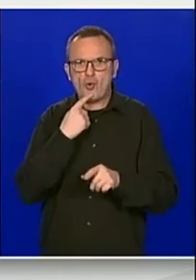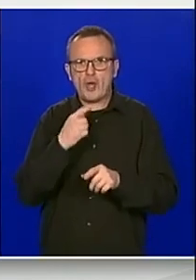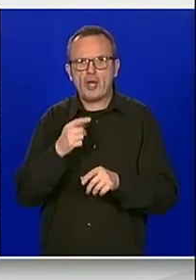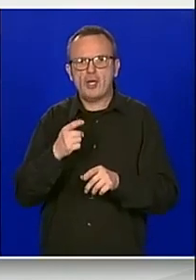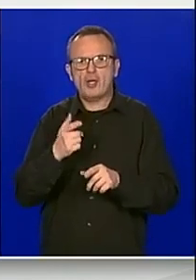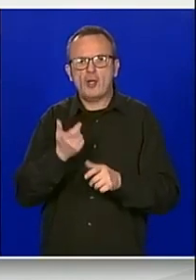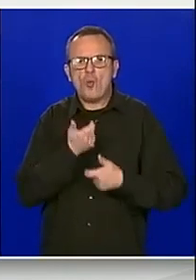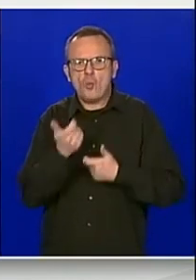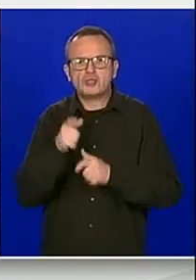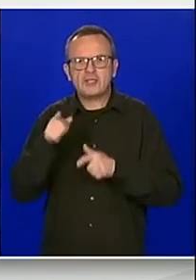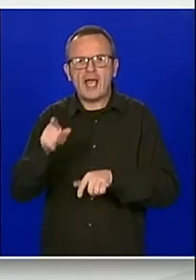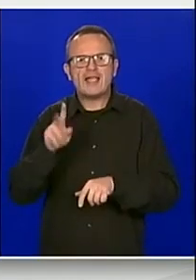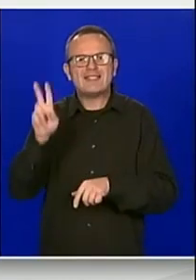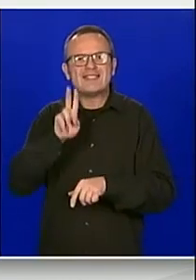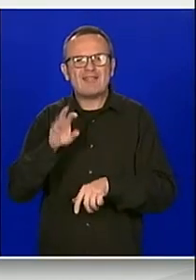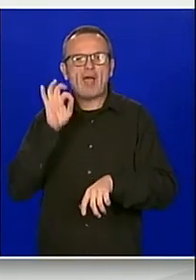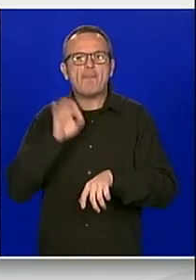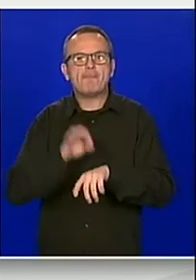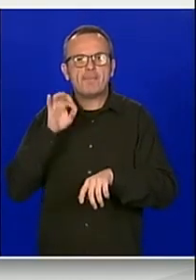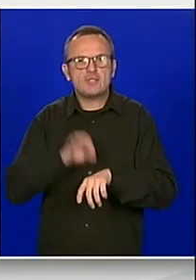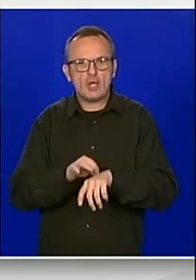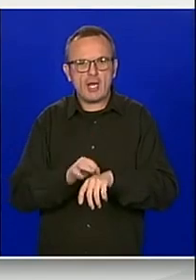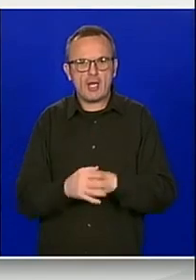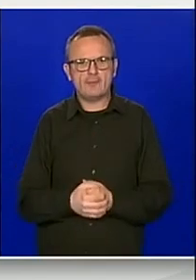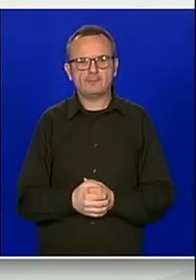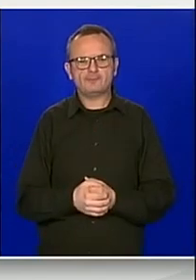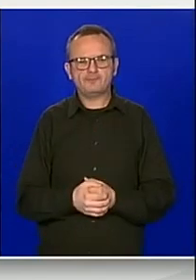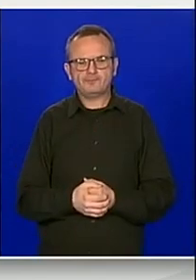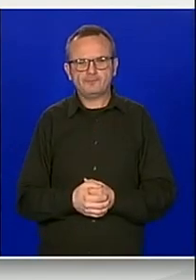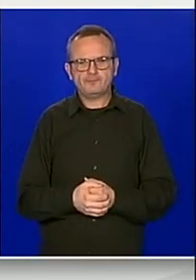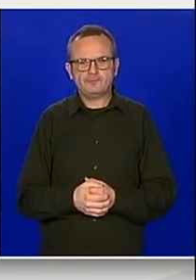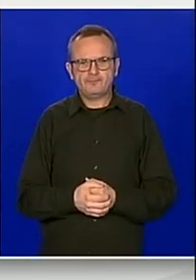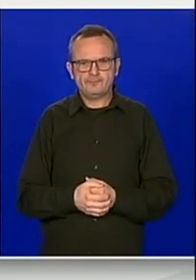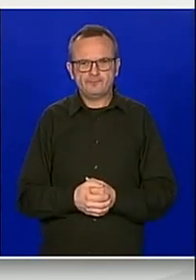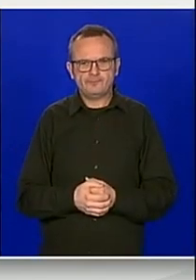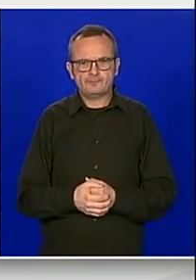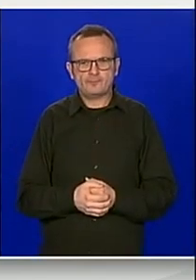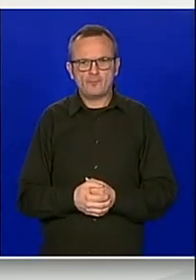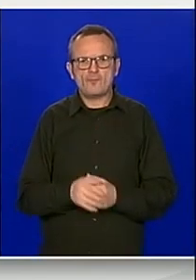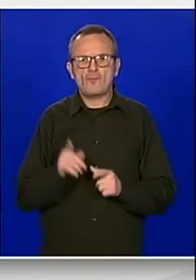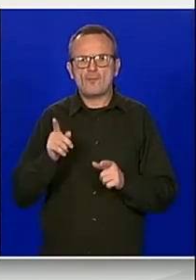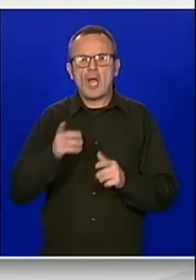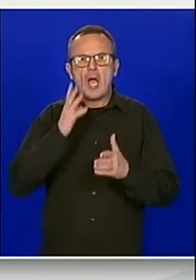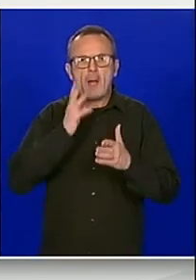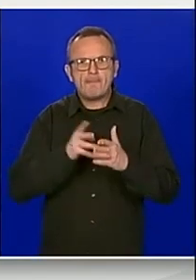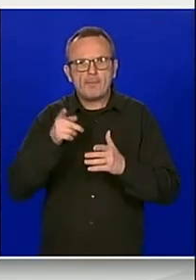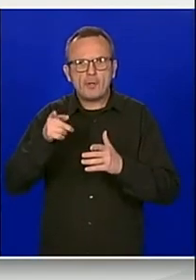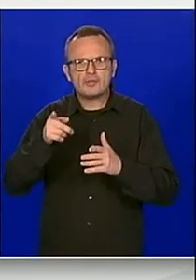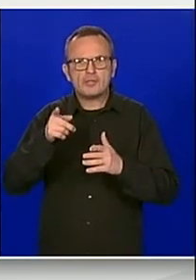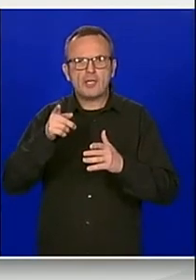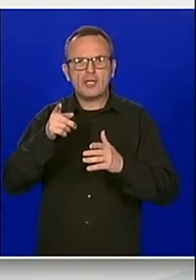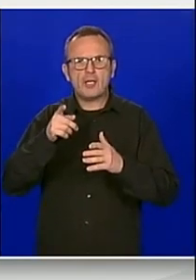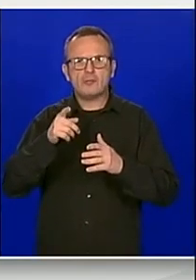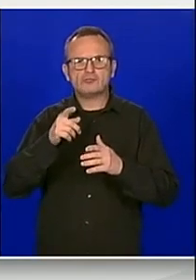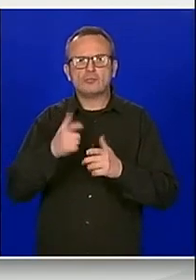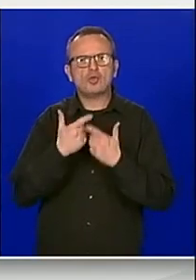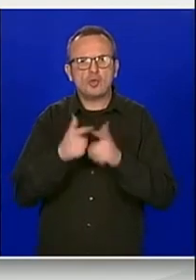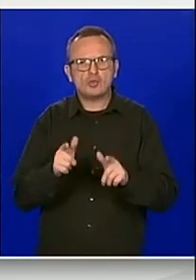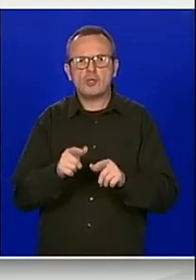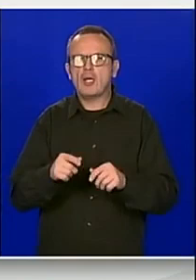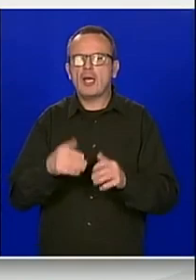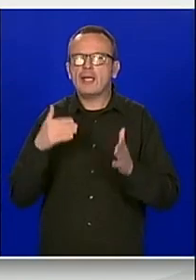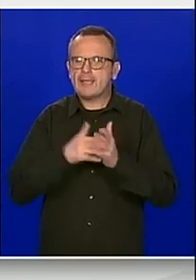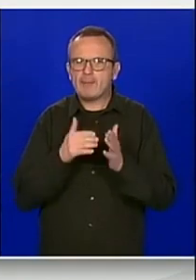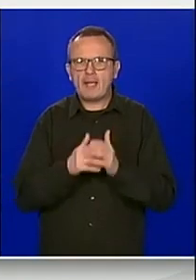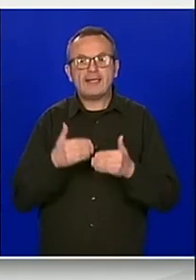operativne provedbe poslova pašnog reda. Analizom normativnog okvira ocijenjena je potreba danjeg